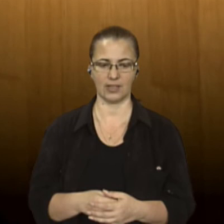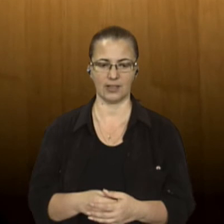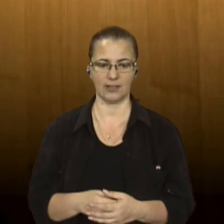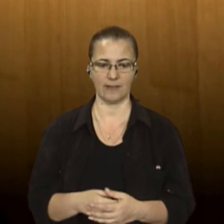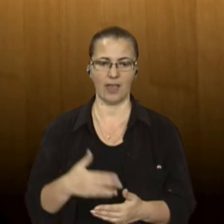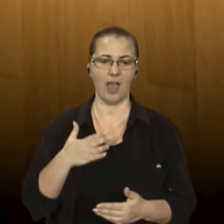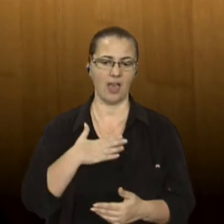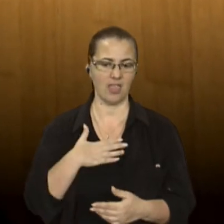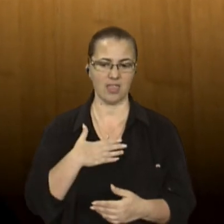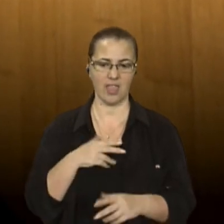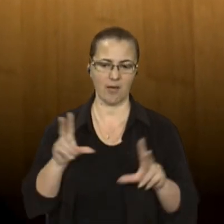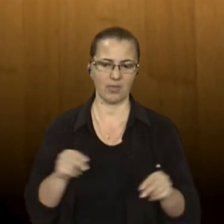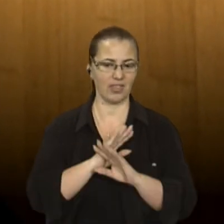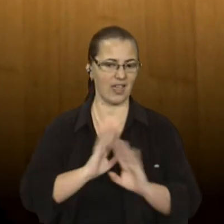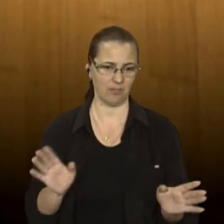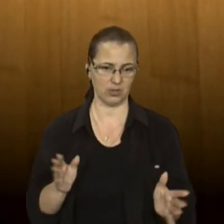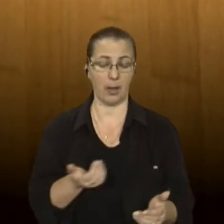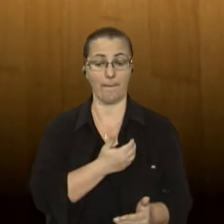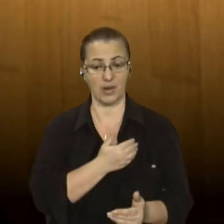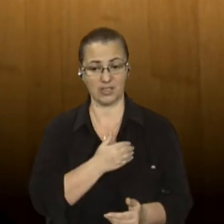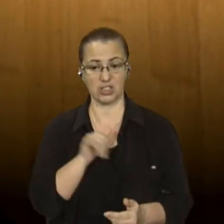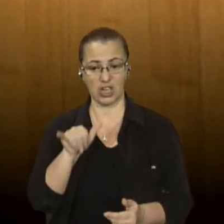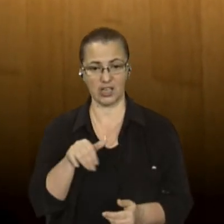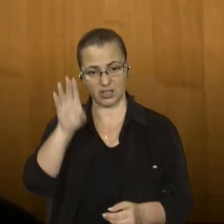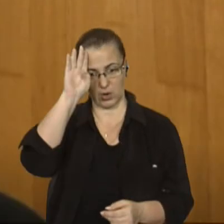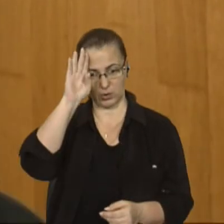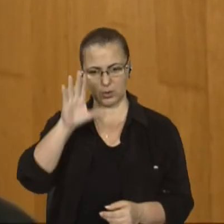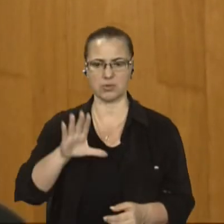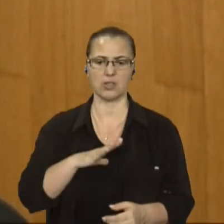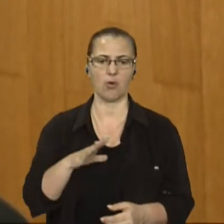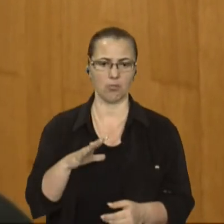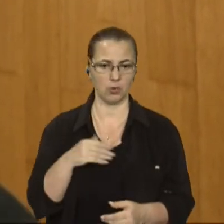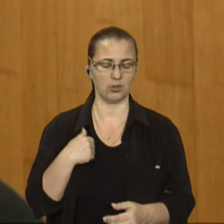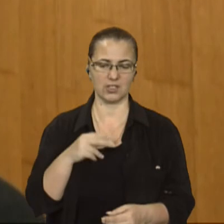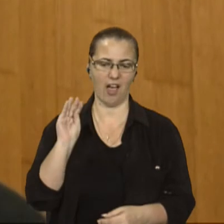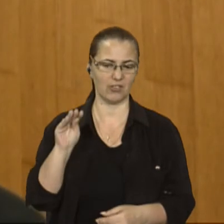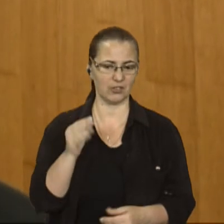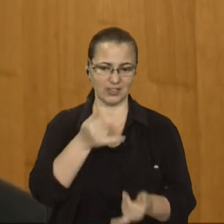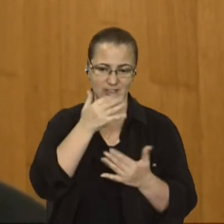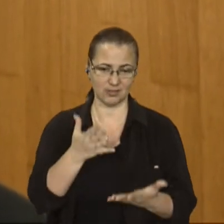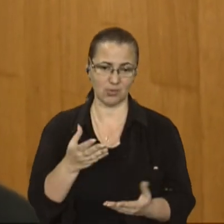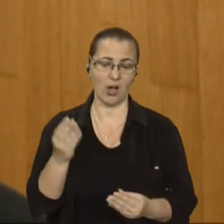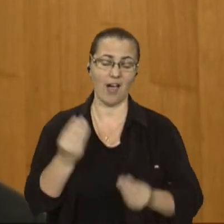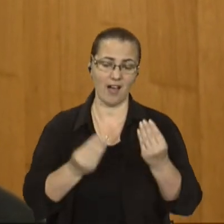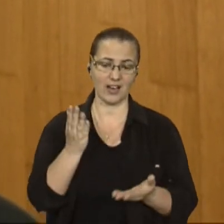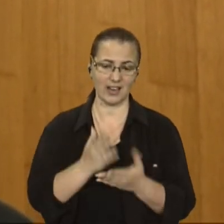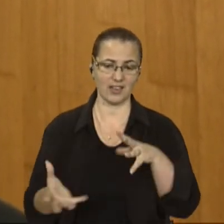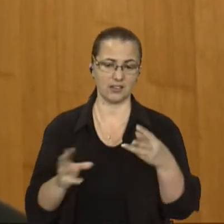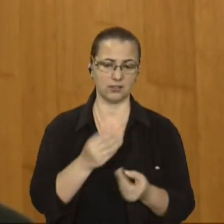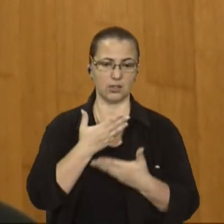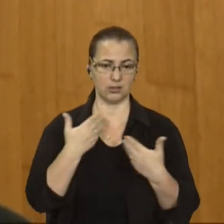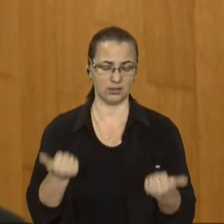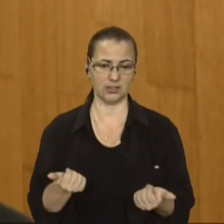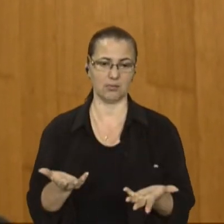Нам не пощастило, бажання хлопців було. Я не можу їх ні в чому звинуватити. Гра є, нема результату. То ногу не